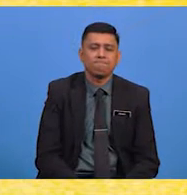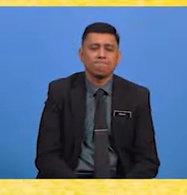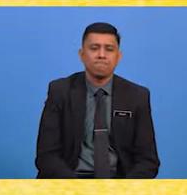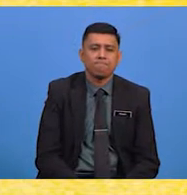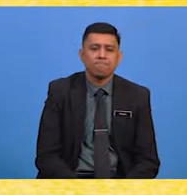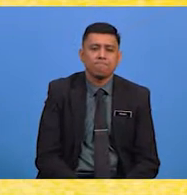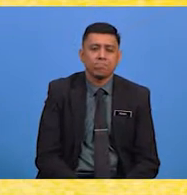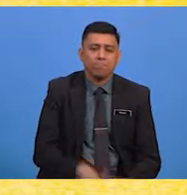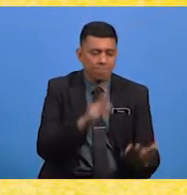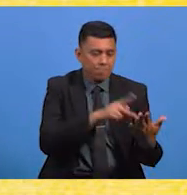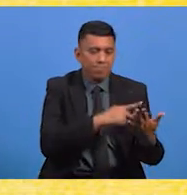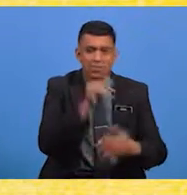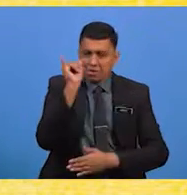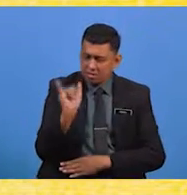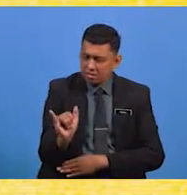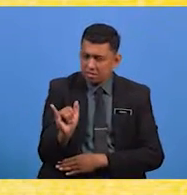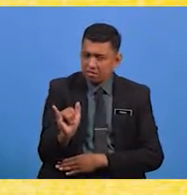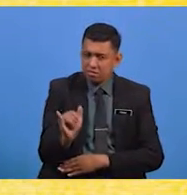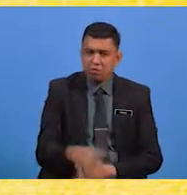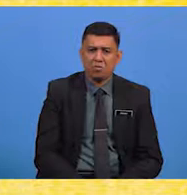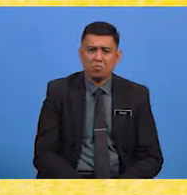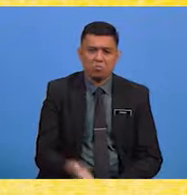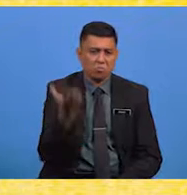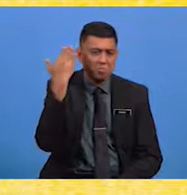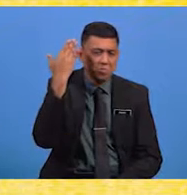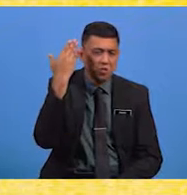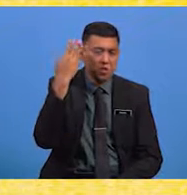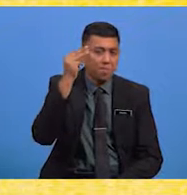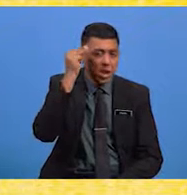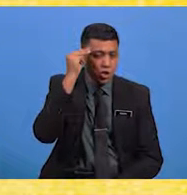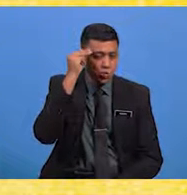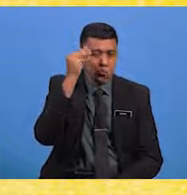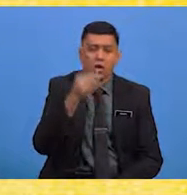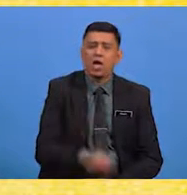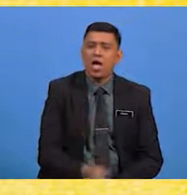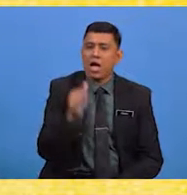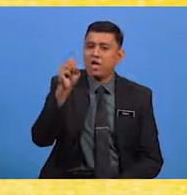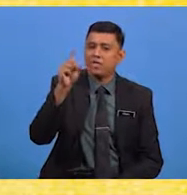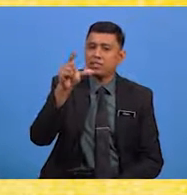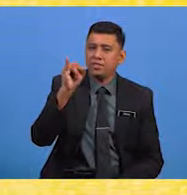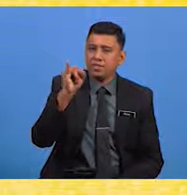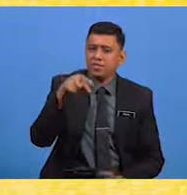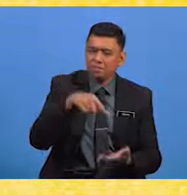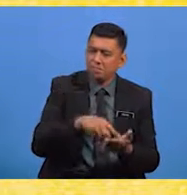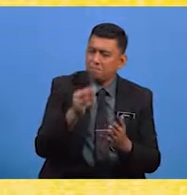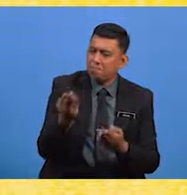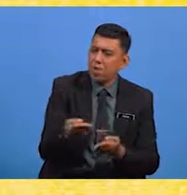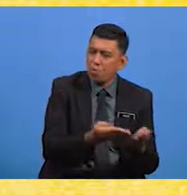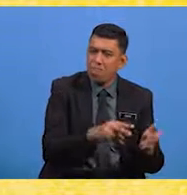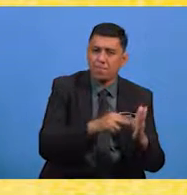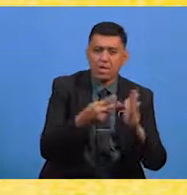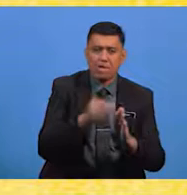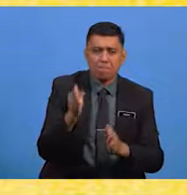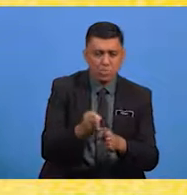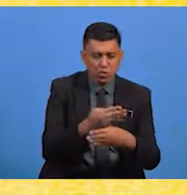Pantun yang dikatakan kazanah Melayu asli ini Membawa maksud bentuk yang cukup